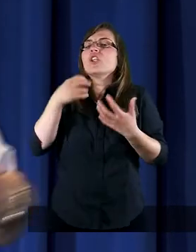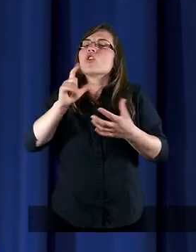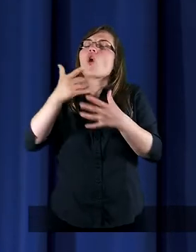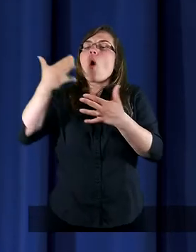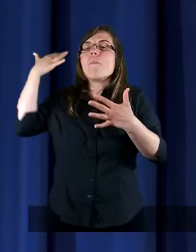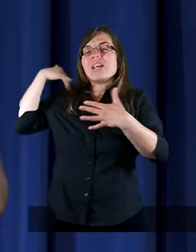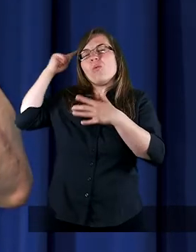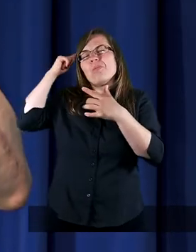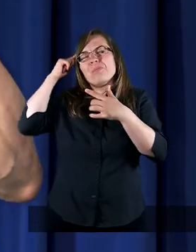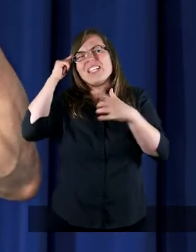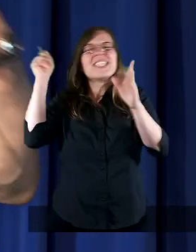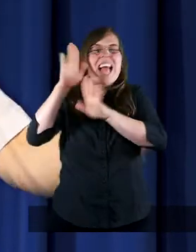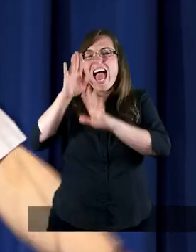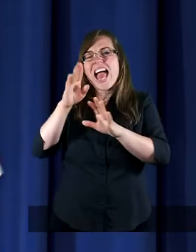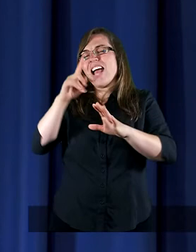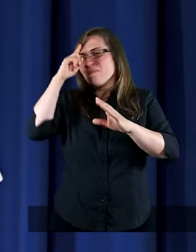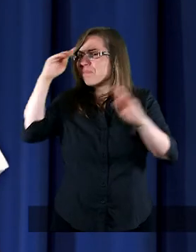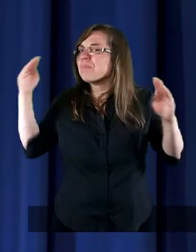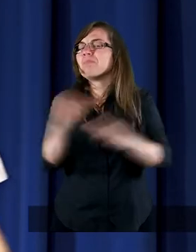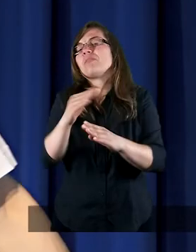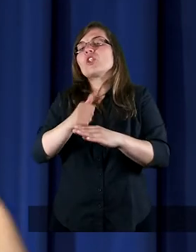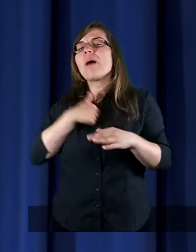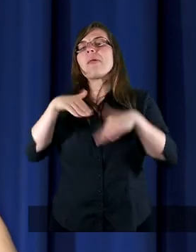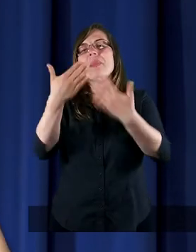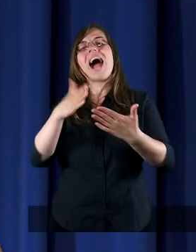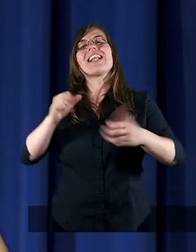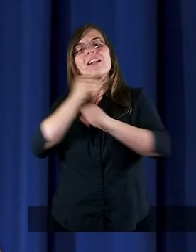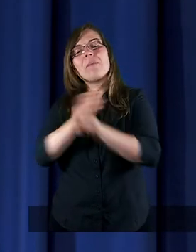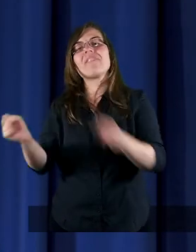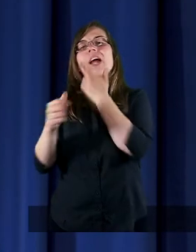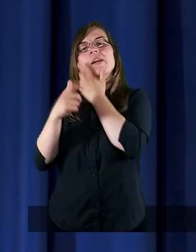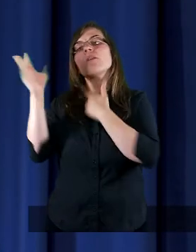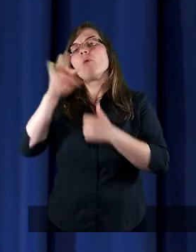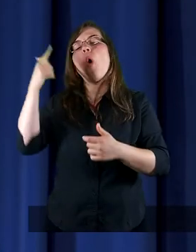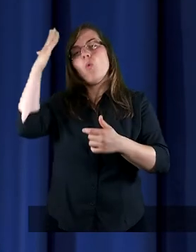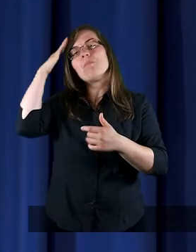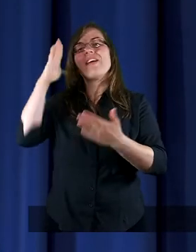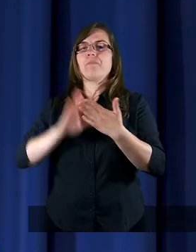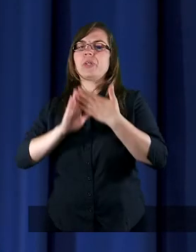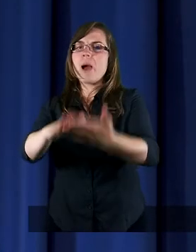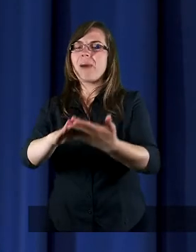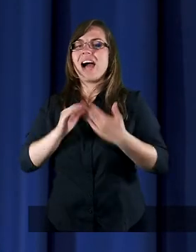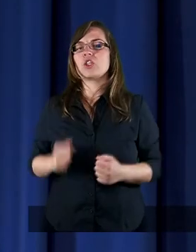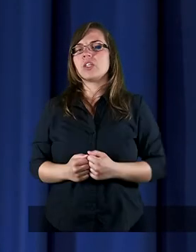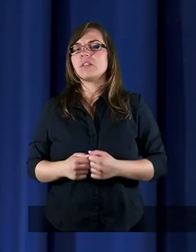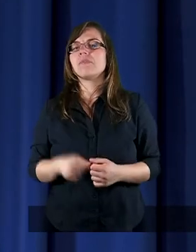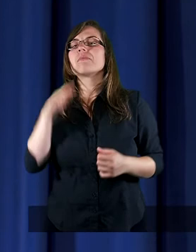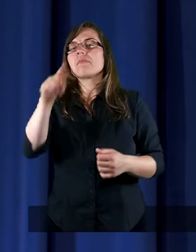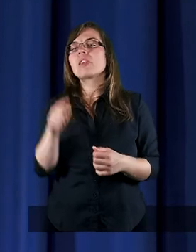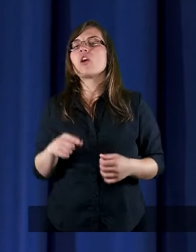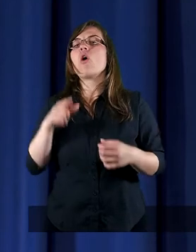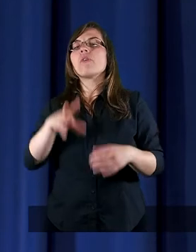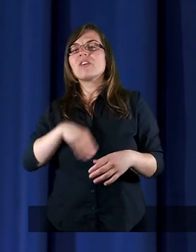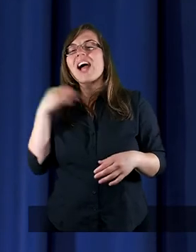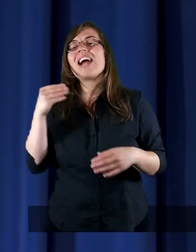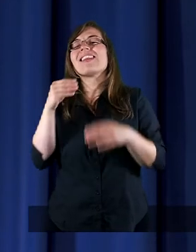niszczą ciebie, które niszczą twoje zbawienie. Czegoś takiego nie będzie. Święta utrata